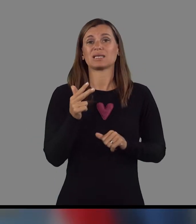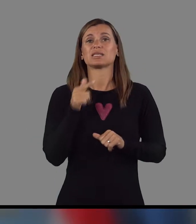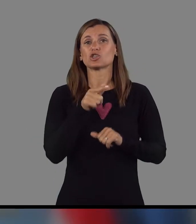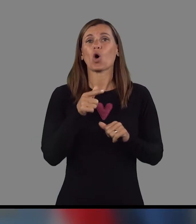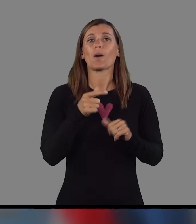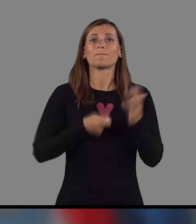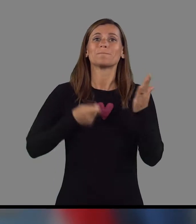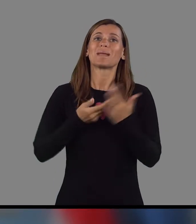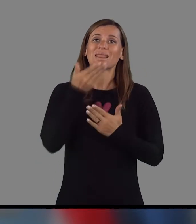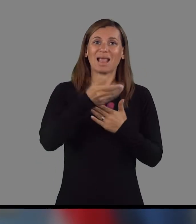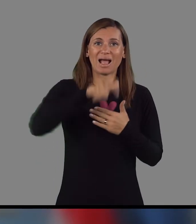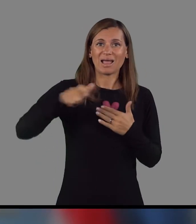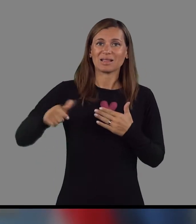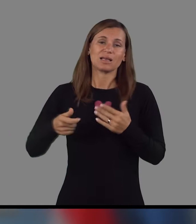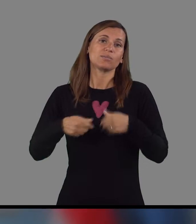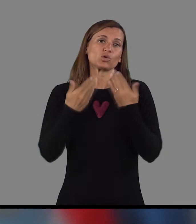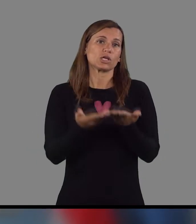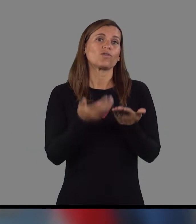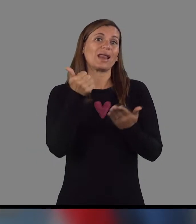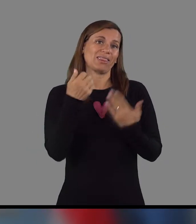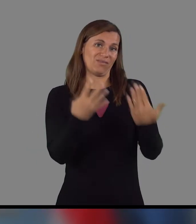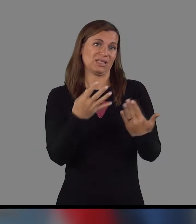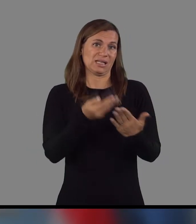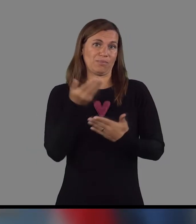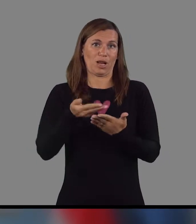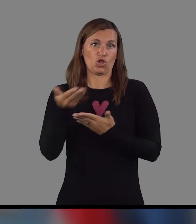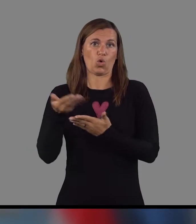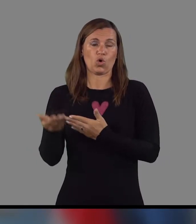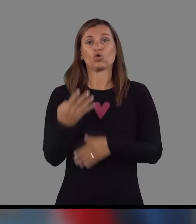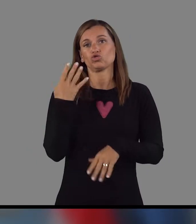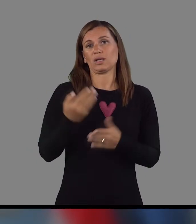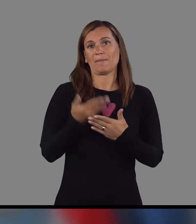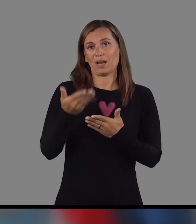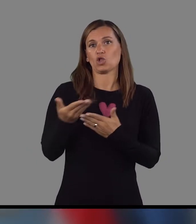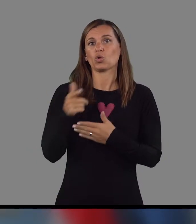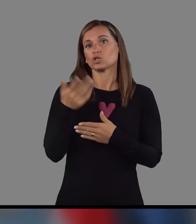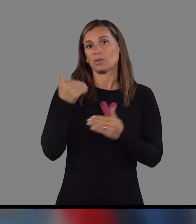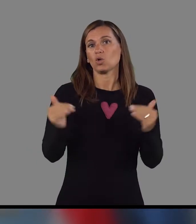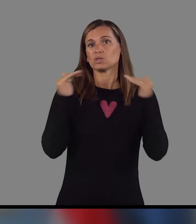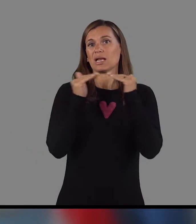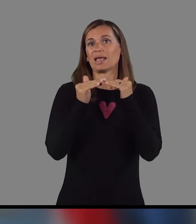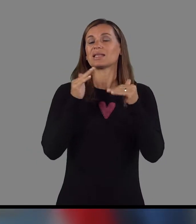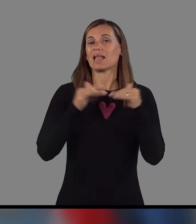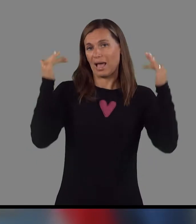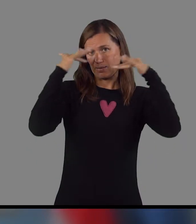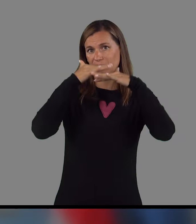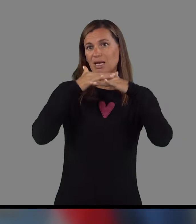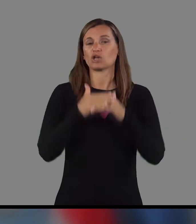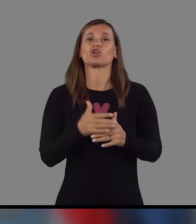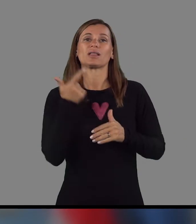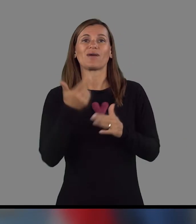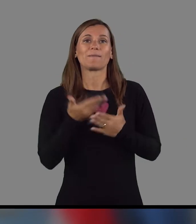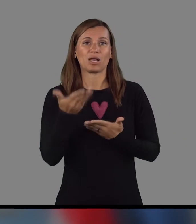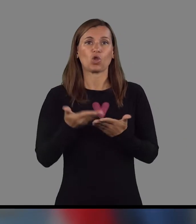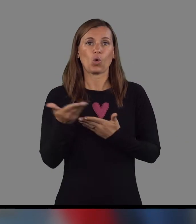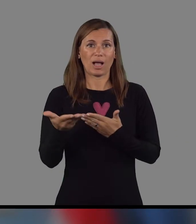predlagatelji posredovali 91 predlogov, štirje predlogi so bili usklajeni na arbitraži, dva